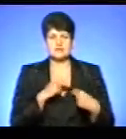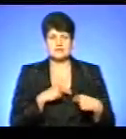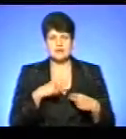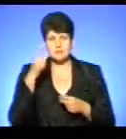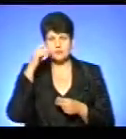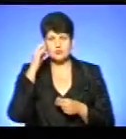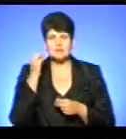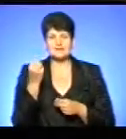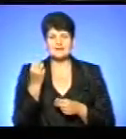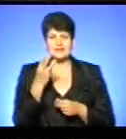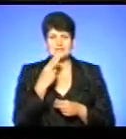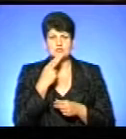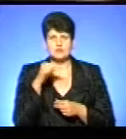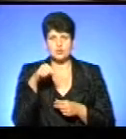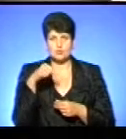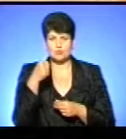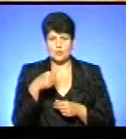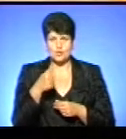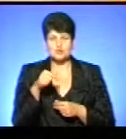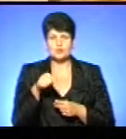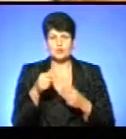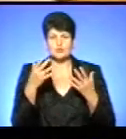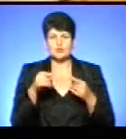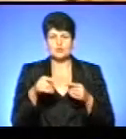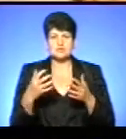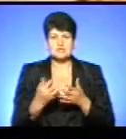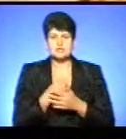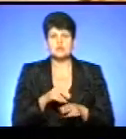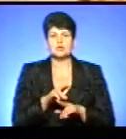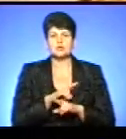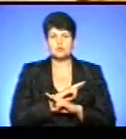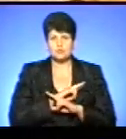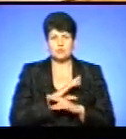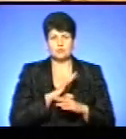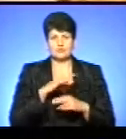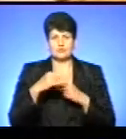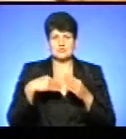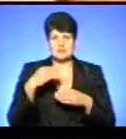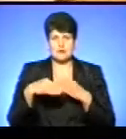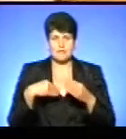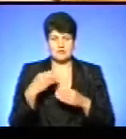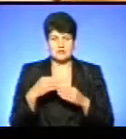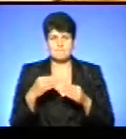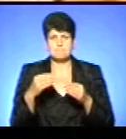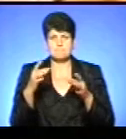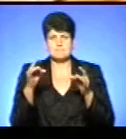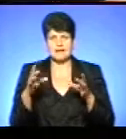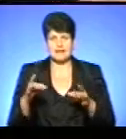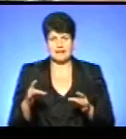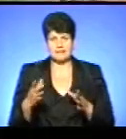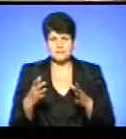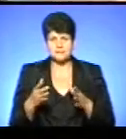поліції 13 червня цього року. Того дня тут знайшли труп, який був замотаний у поліетиленові пакети та капу.